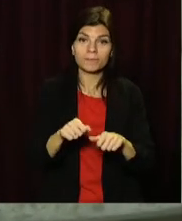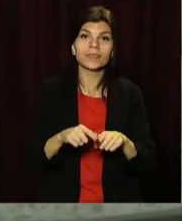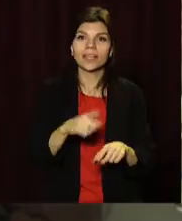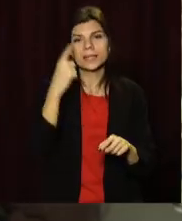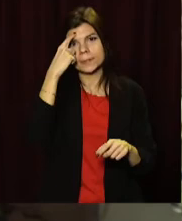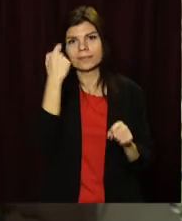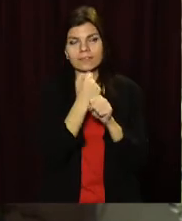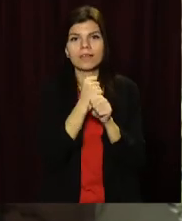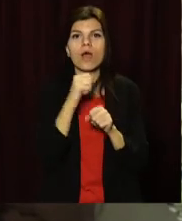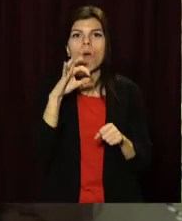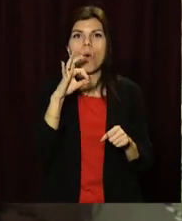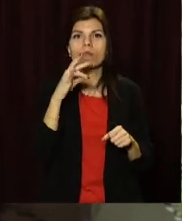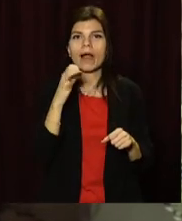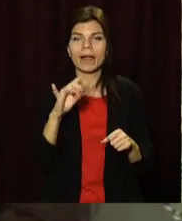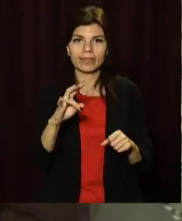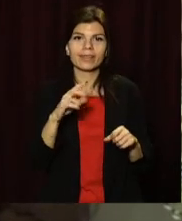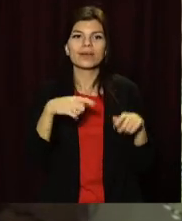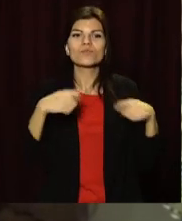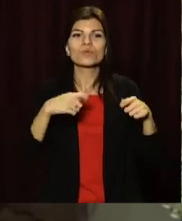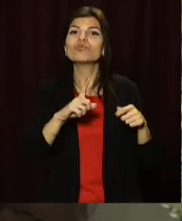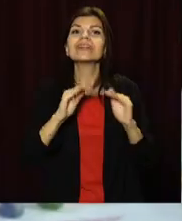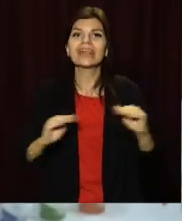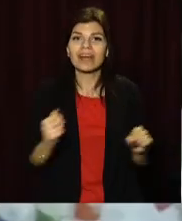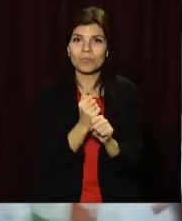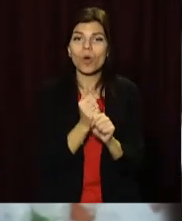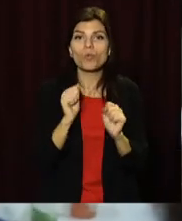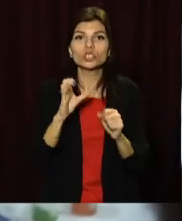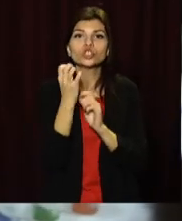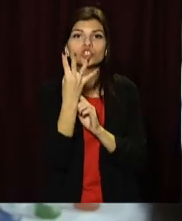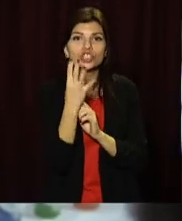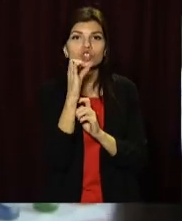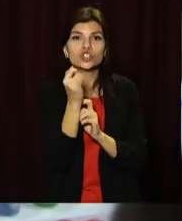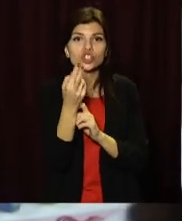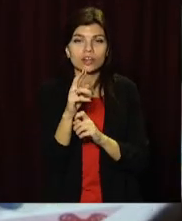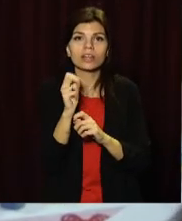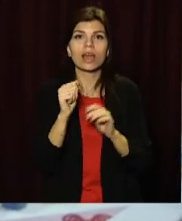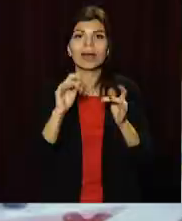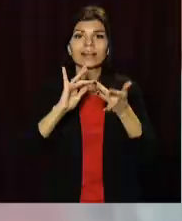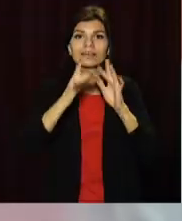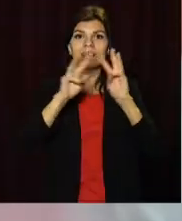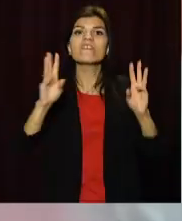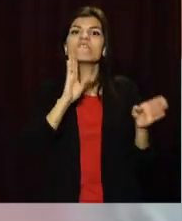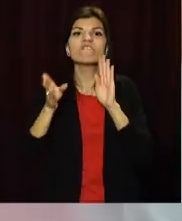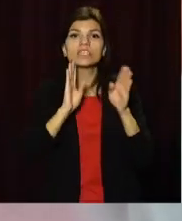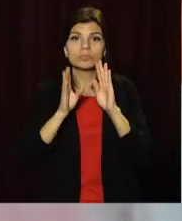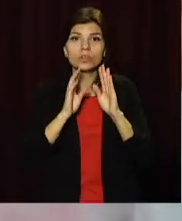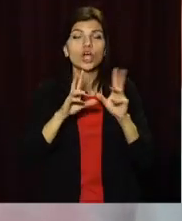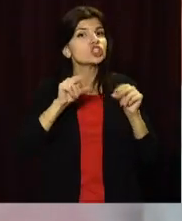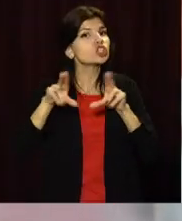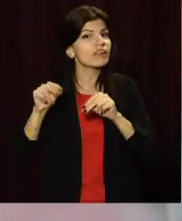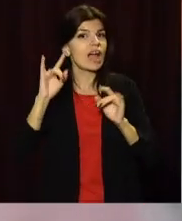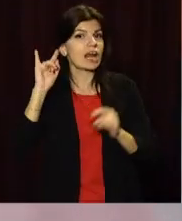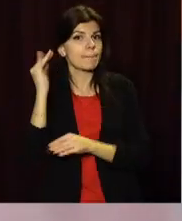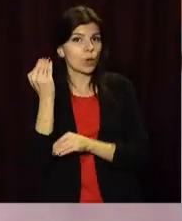онлайн-крамничку. Передивитися та придбати дитячі роботи можна буде з 14 січня на сторінці у Фейсбук. Щасливий ріб'онок.